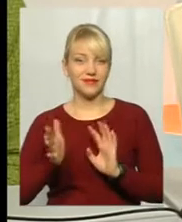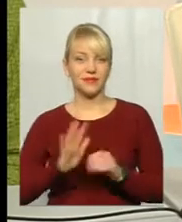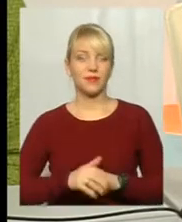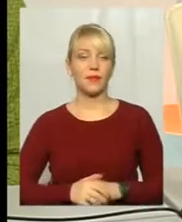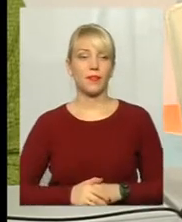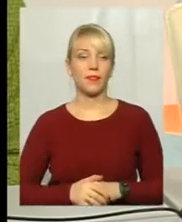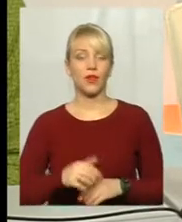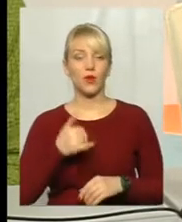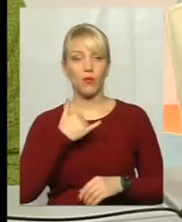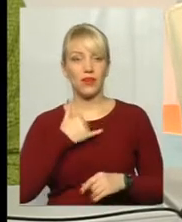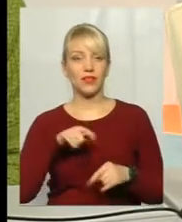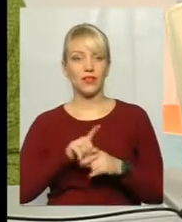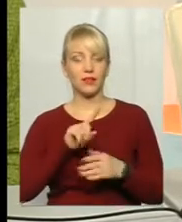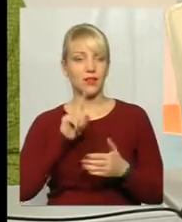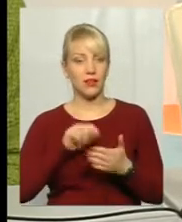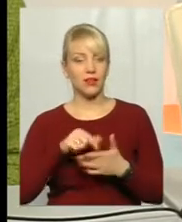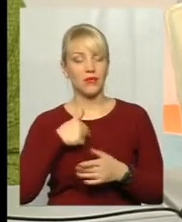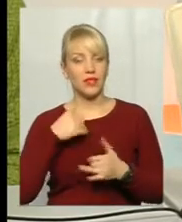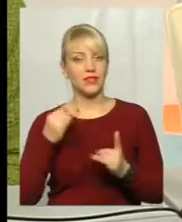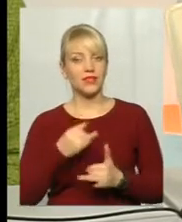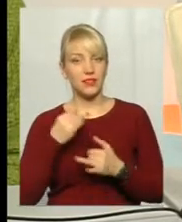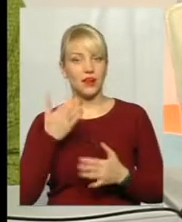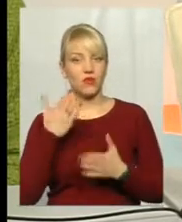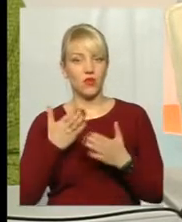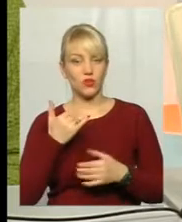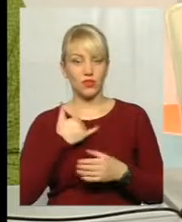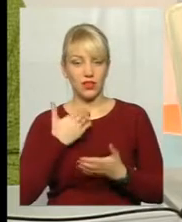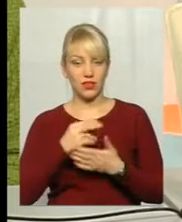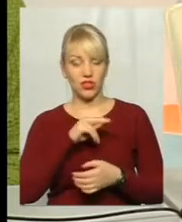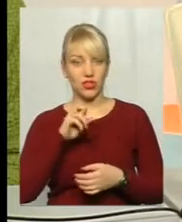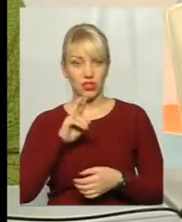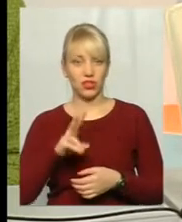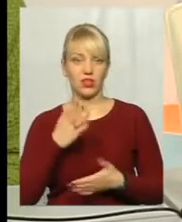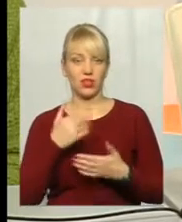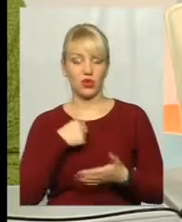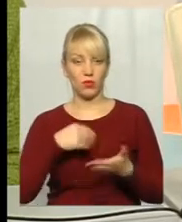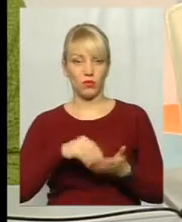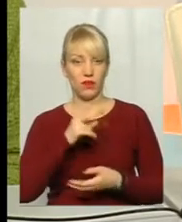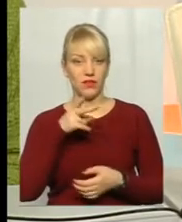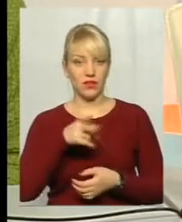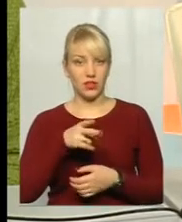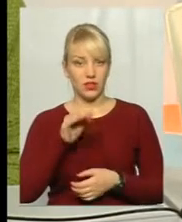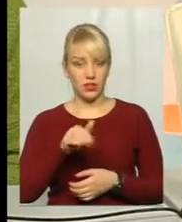Ми дали таке питання. Мені просто цікаво, якщо в мене є чек, якщо я купував в Коснівці, 2100-100, я